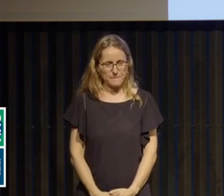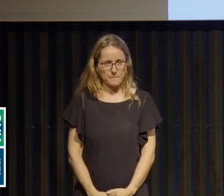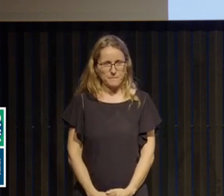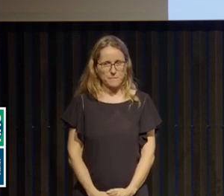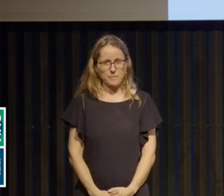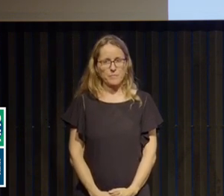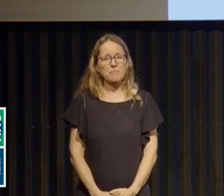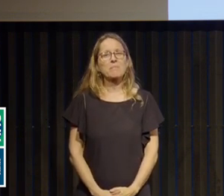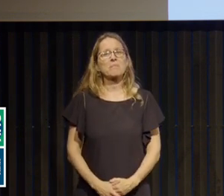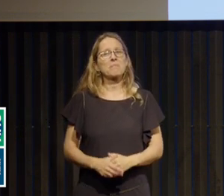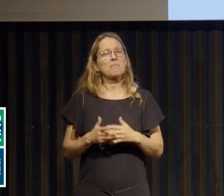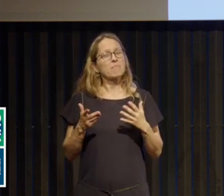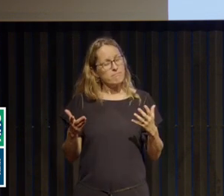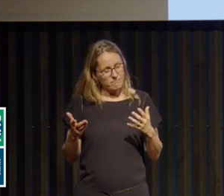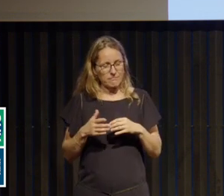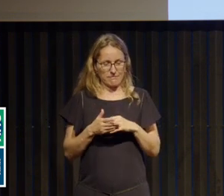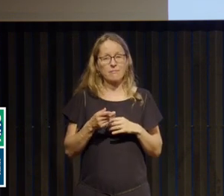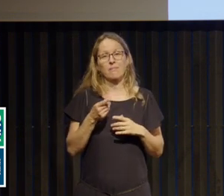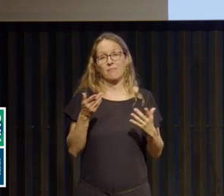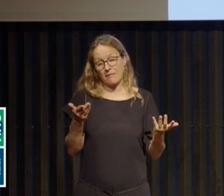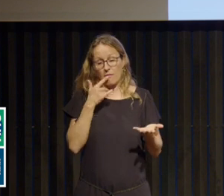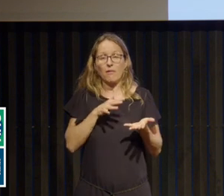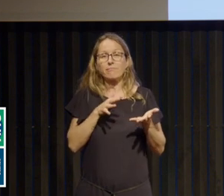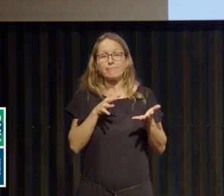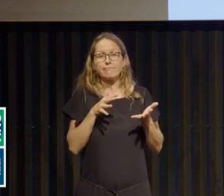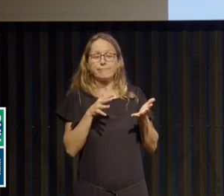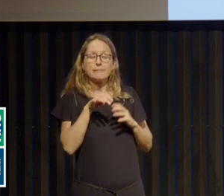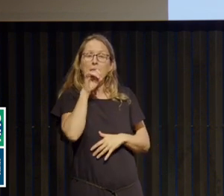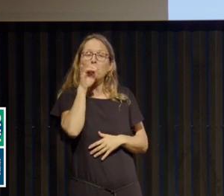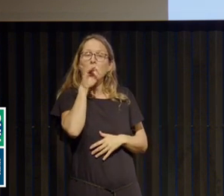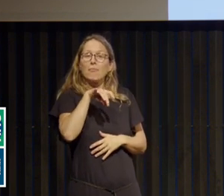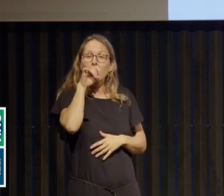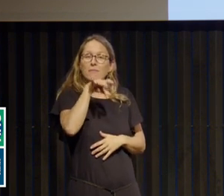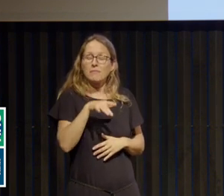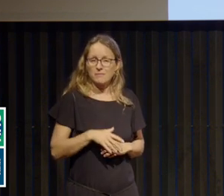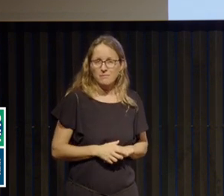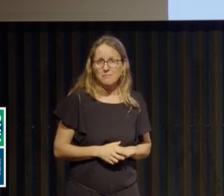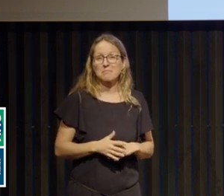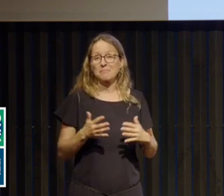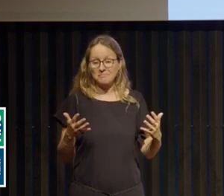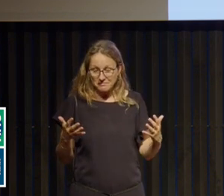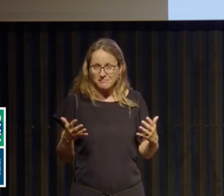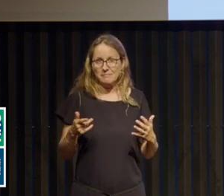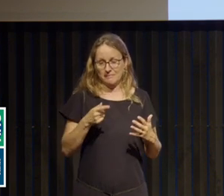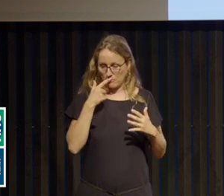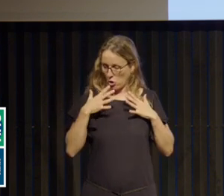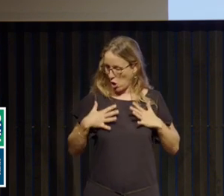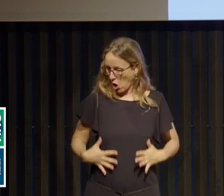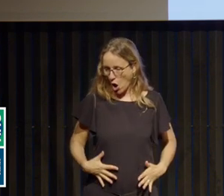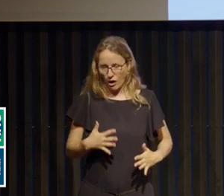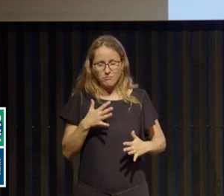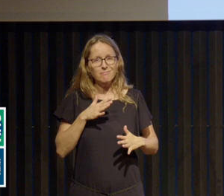Alors, après, donc, cet ordre établi, le nouvel ordre anorexique, c'est, voilà, donc, face à ces changements non maîtrisés de l